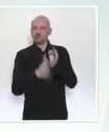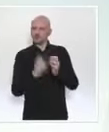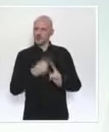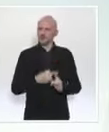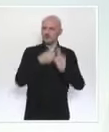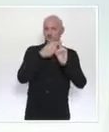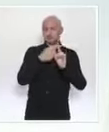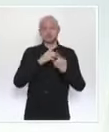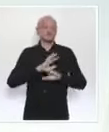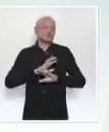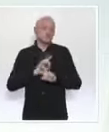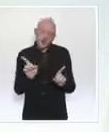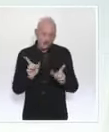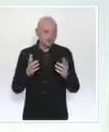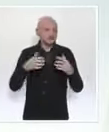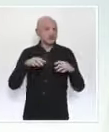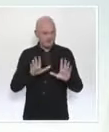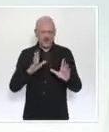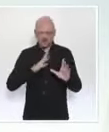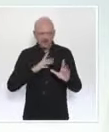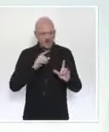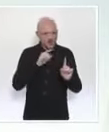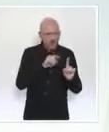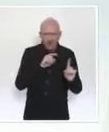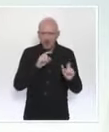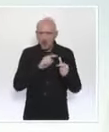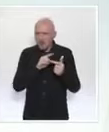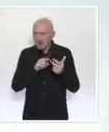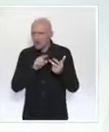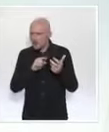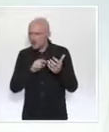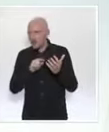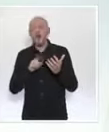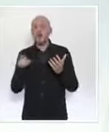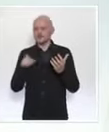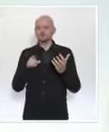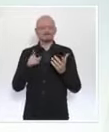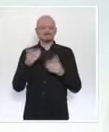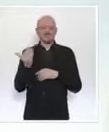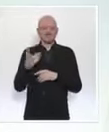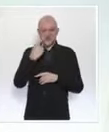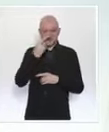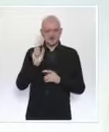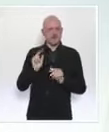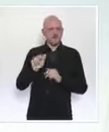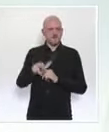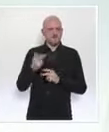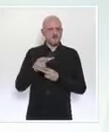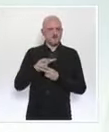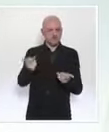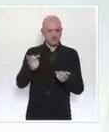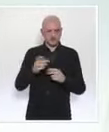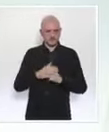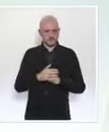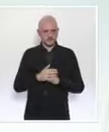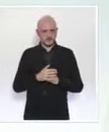beaucoup ont avancé suffisamment pour constituer des candidats sérieux dont certains sont engagés dans